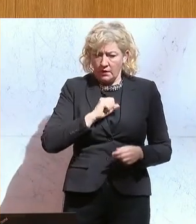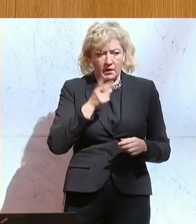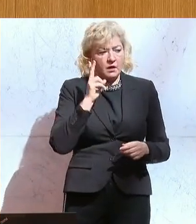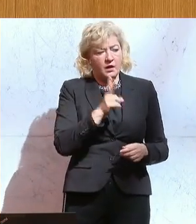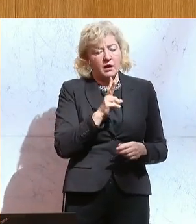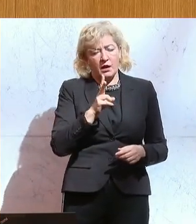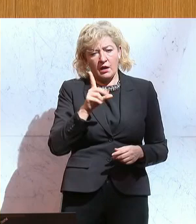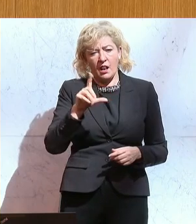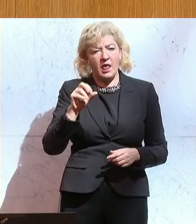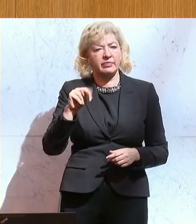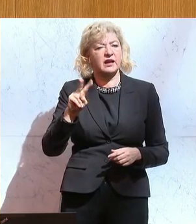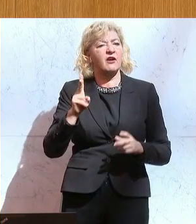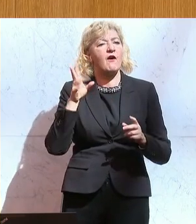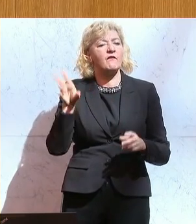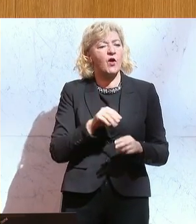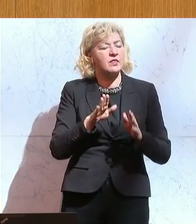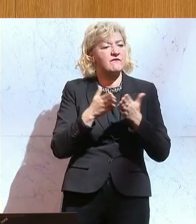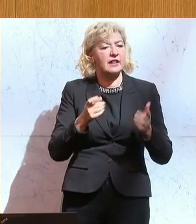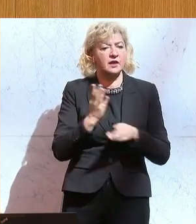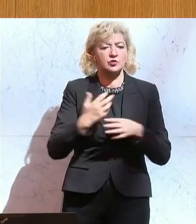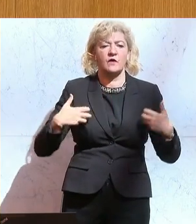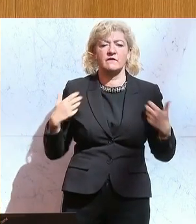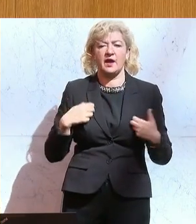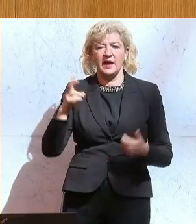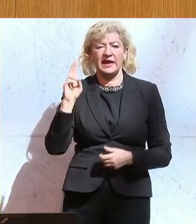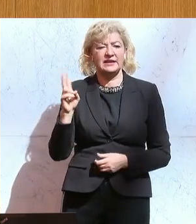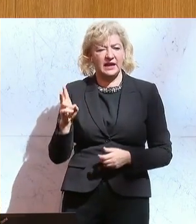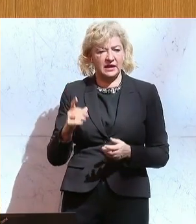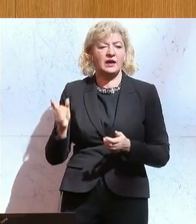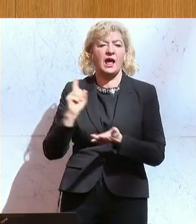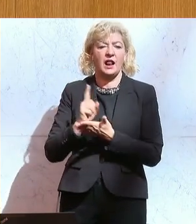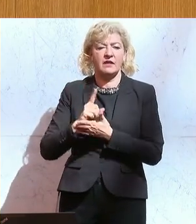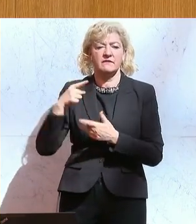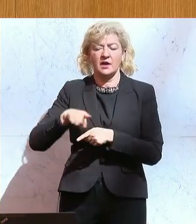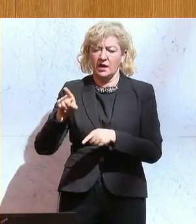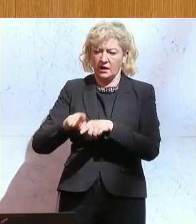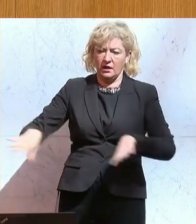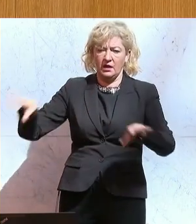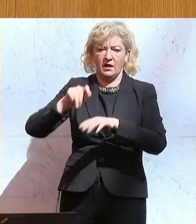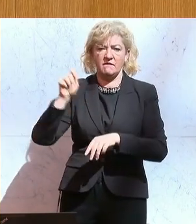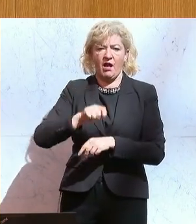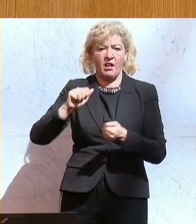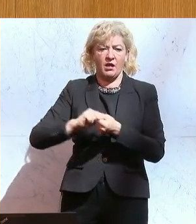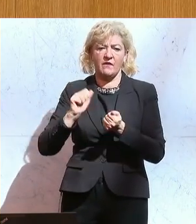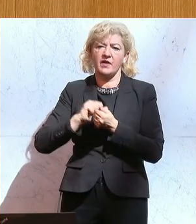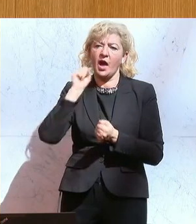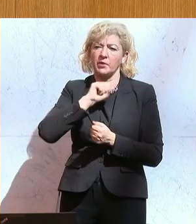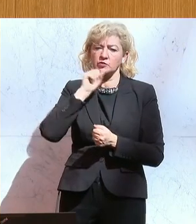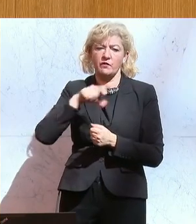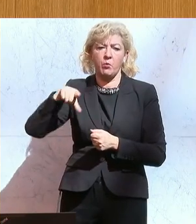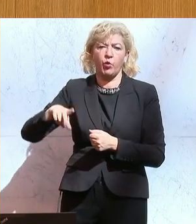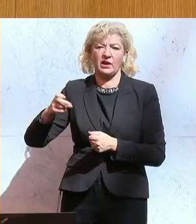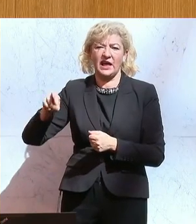von Falter, schreibt, der freut sich schon auf Kickls Wahlkampfauftritt im abgesoffenen Burgersdorf, meine sehr geehrten Damen und Herren. Dann